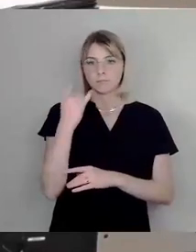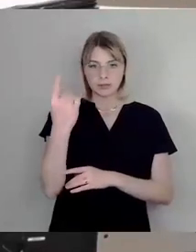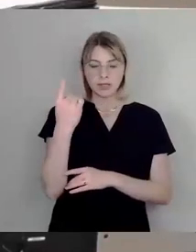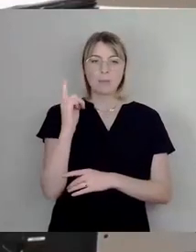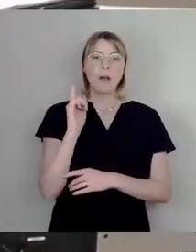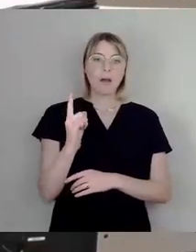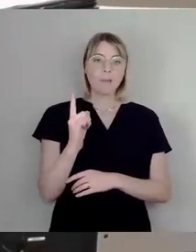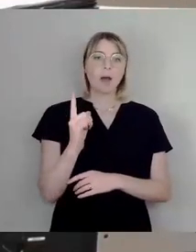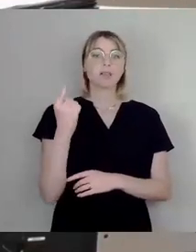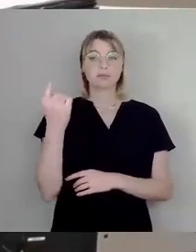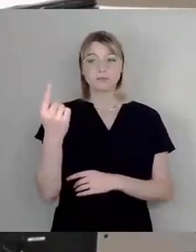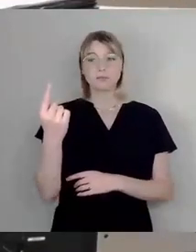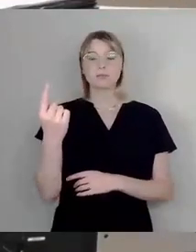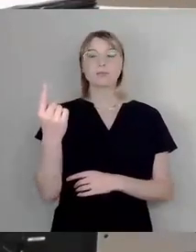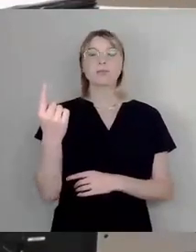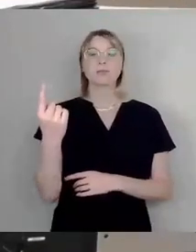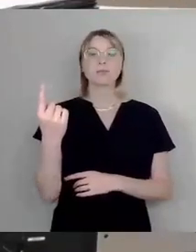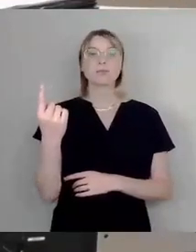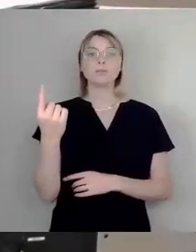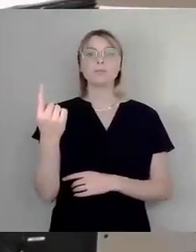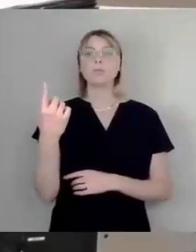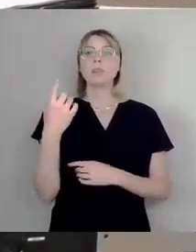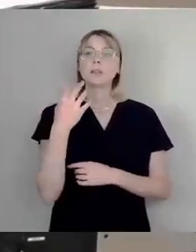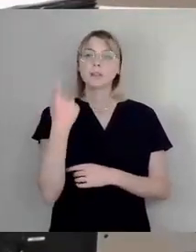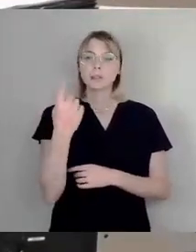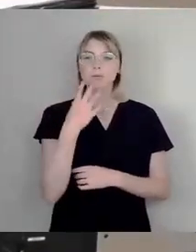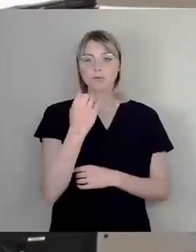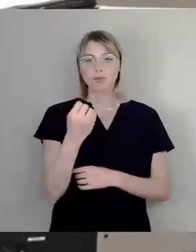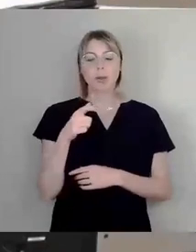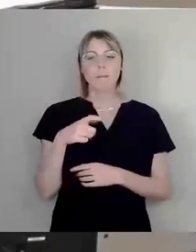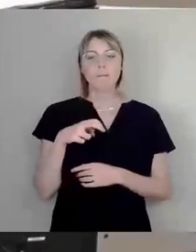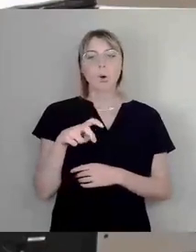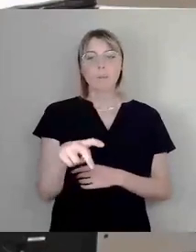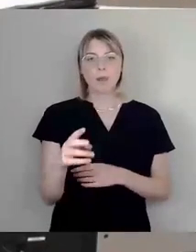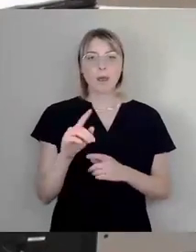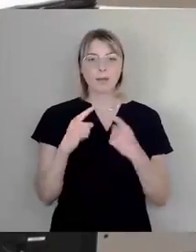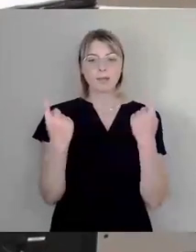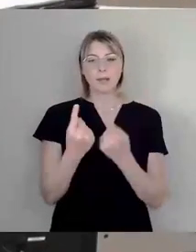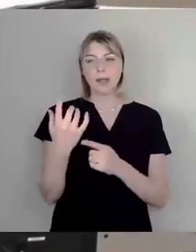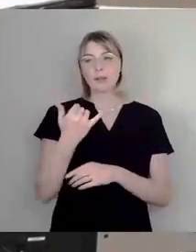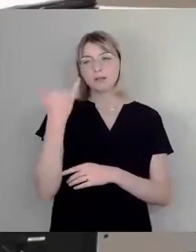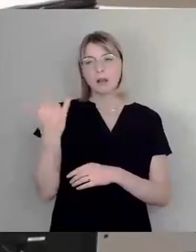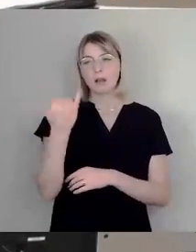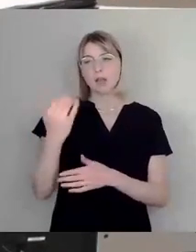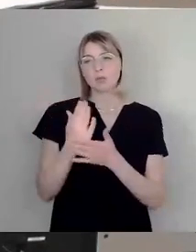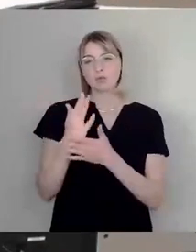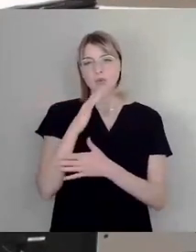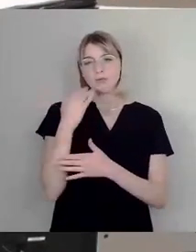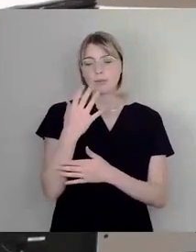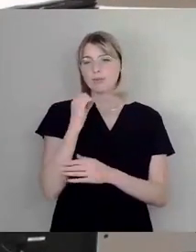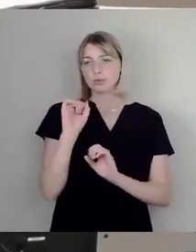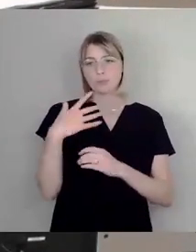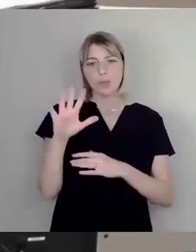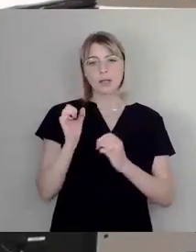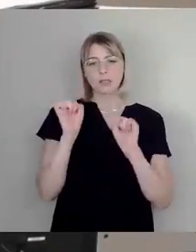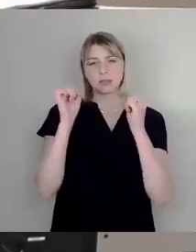derjenigen gewesen, die dieses Vorhaben Promenadenring in den ganzen Jahren seiner Stadtratstätigkeit sehr befördert hat und sich